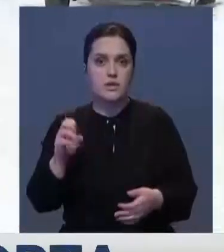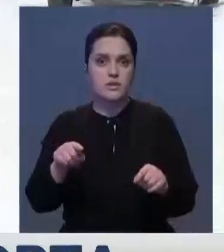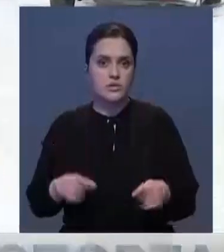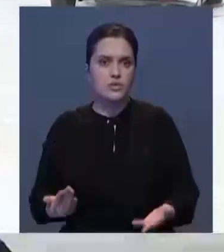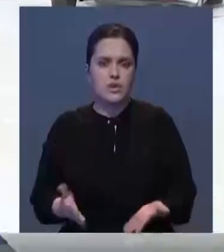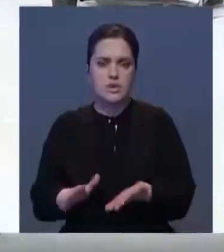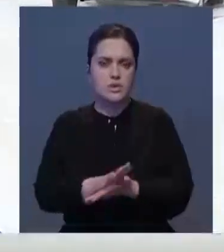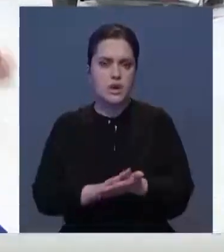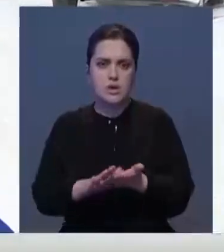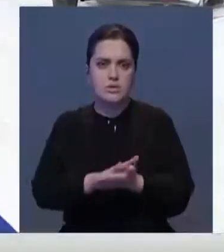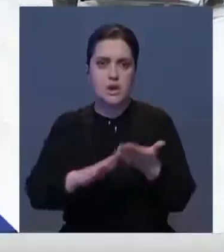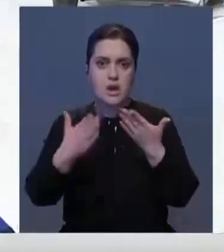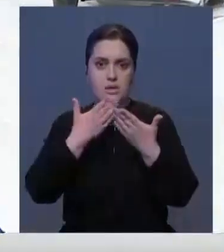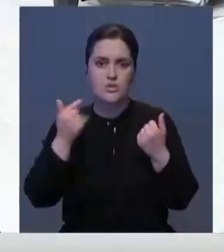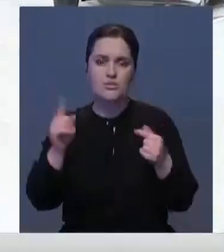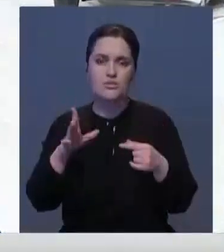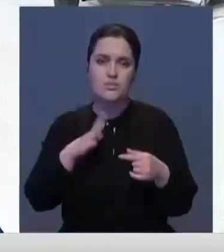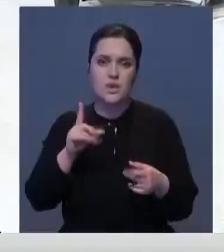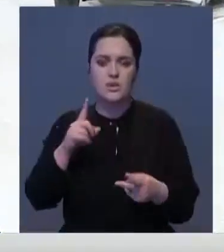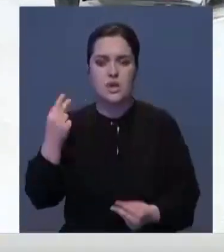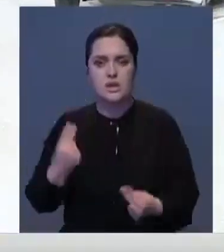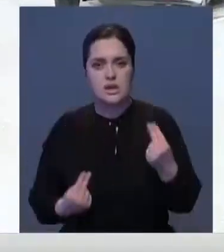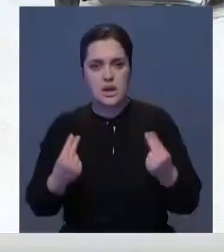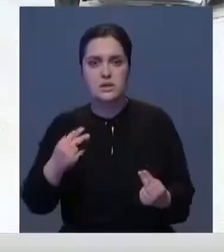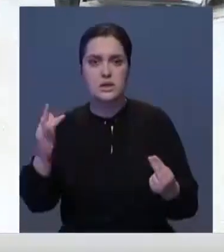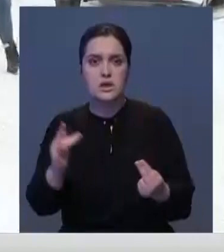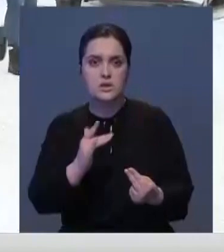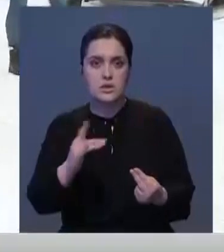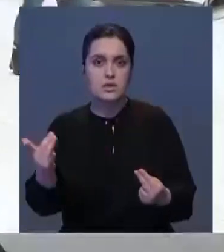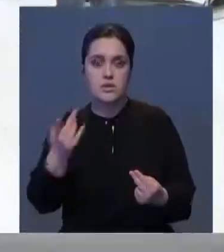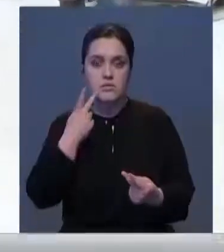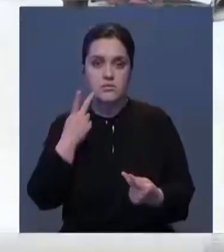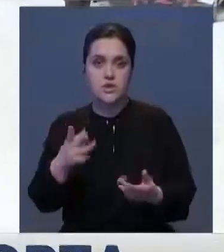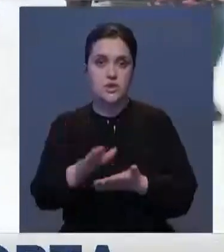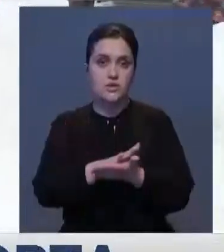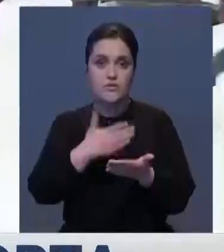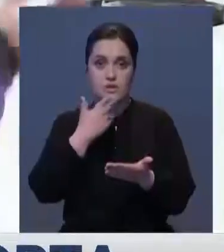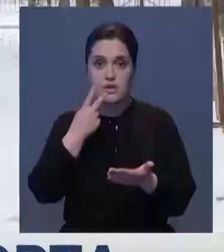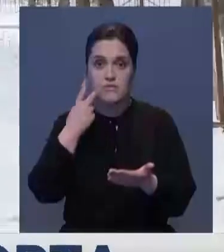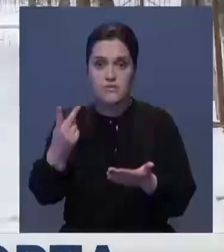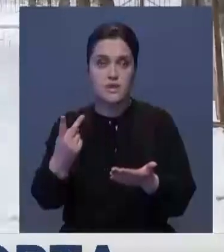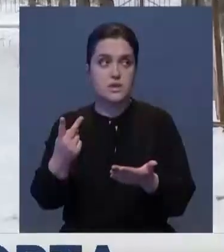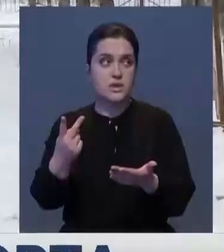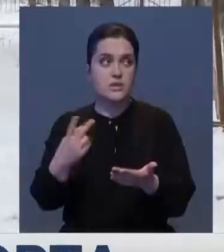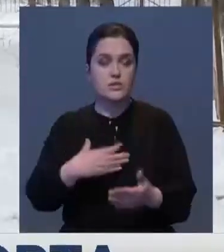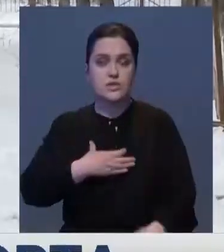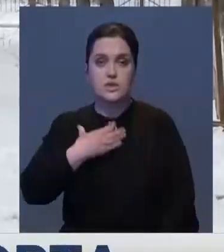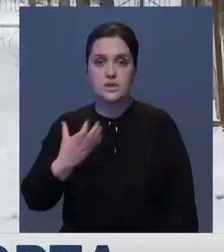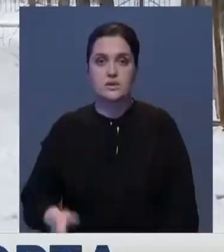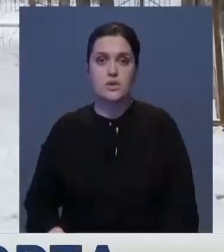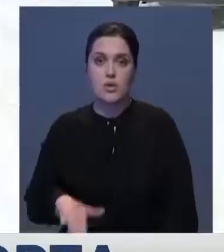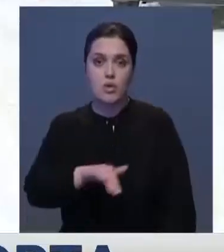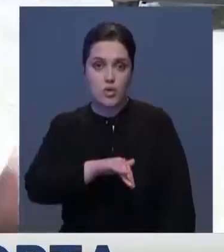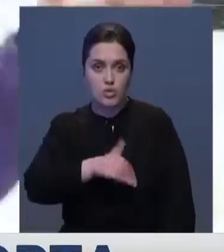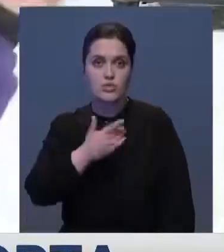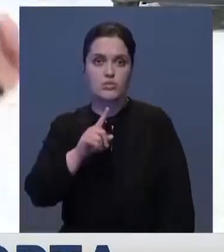здесь ничего не было. Вот чтобы были качели, нас здесь вот, ну, ковры теперь сушат. Вот видите сами, какое у нас здесь безобразие. Конечно, хочется,